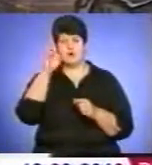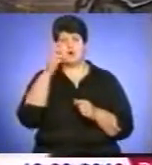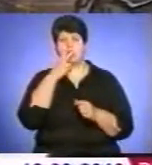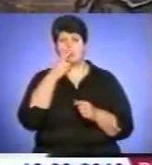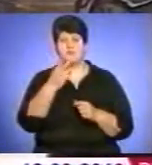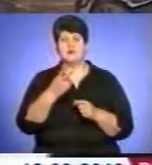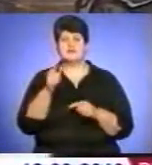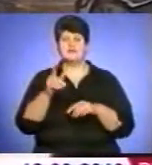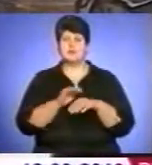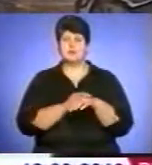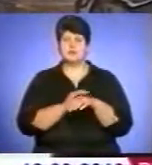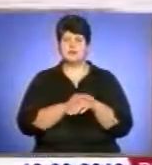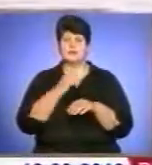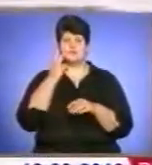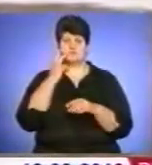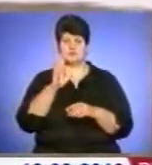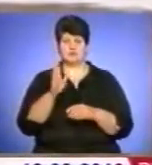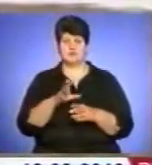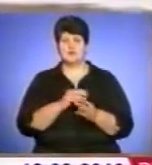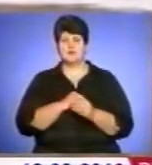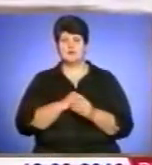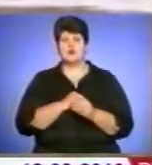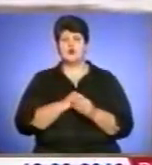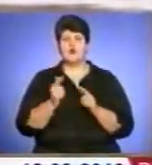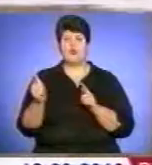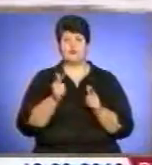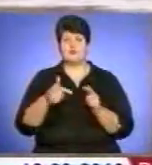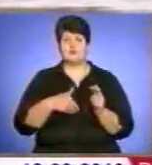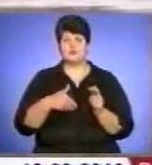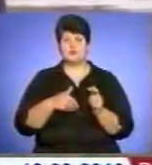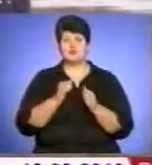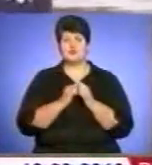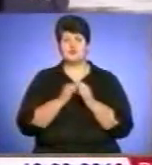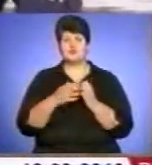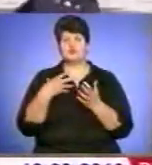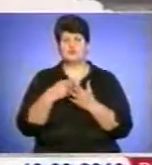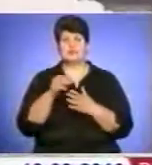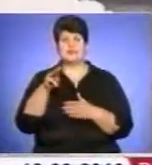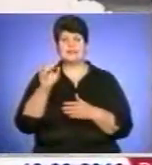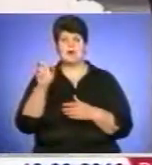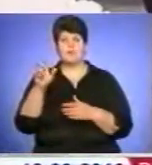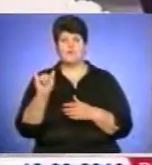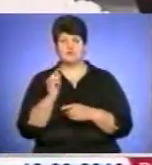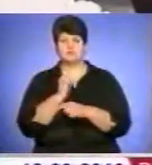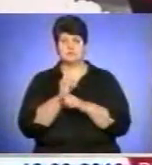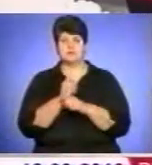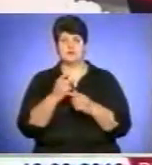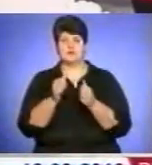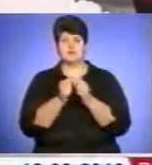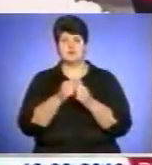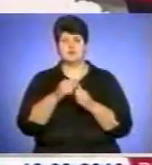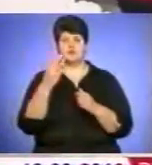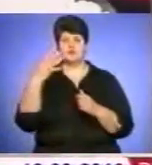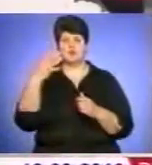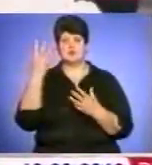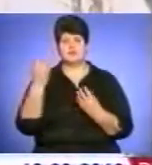і дійсно в тій благодаті завжди перебувати. Готові постити і тернополяни у кожного свої табу на найближчих 40 днів. Відмовляюся